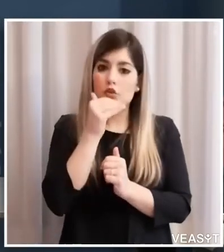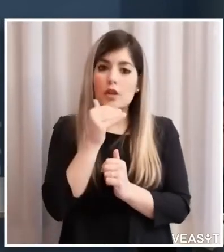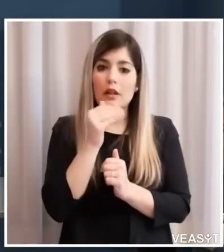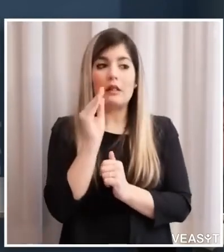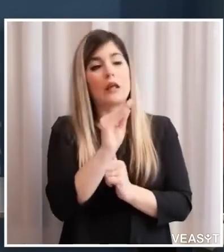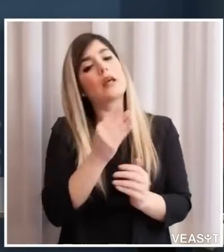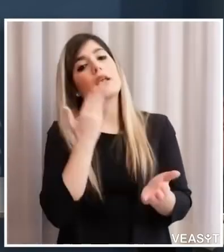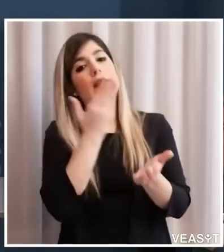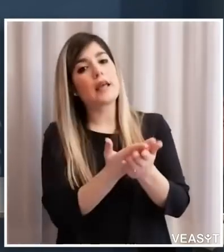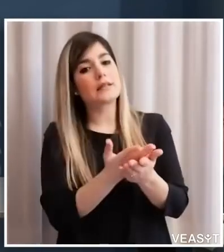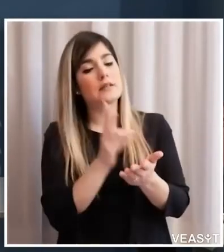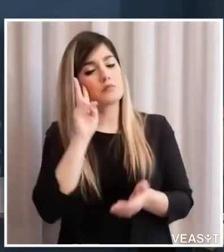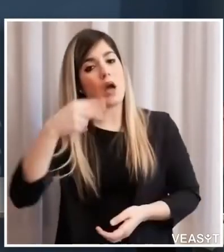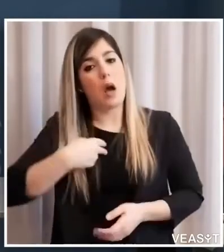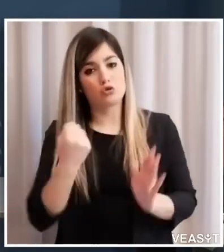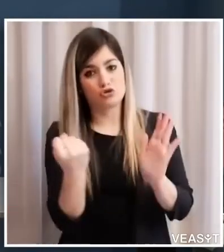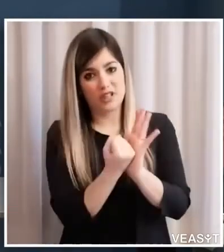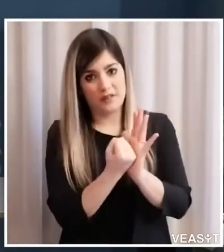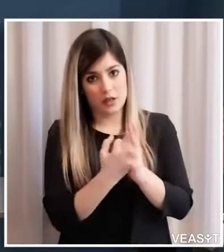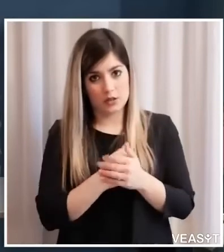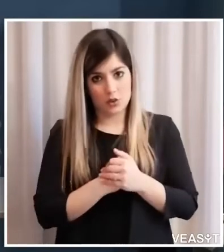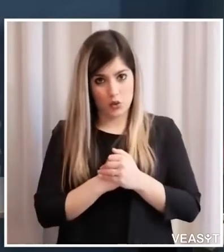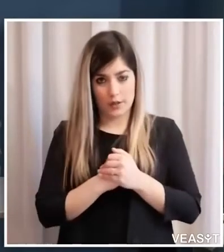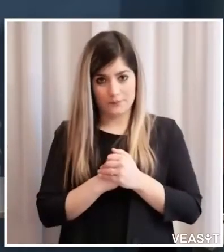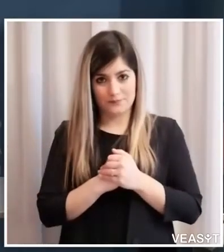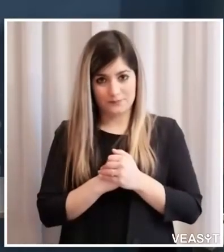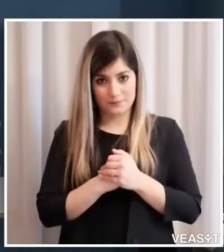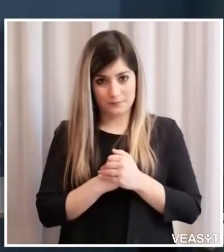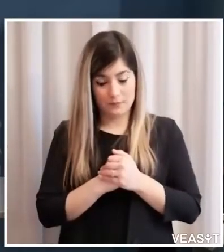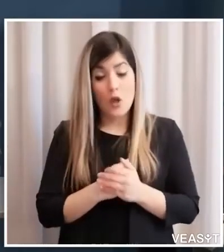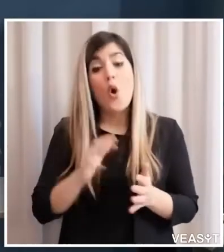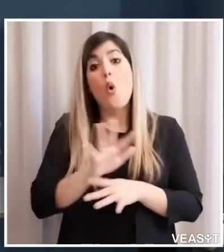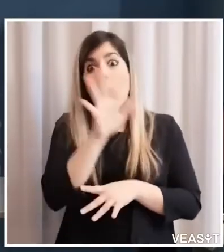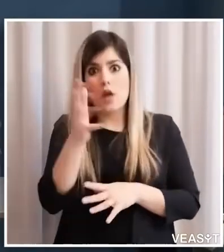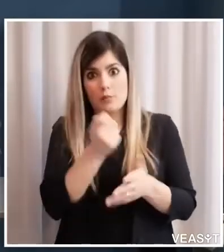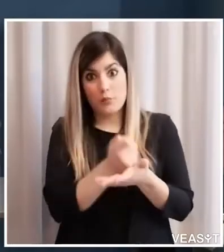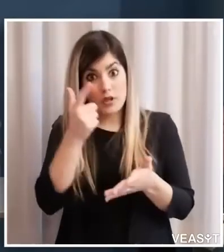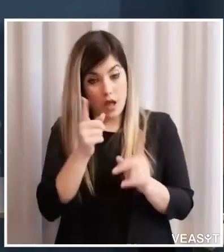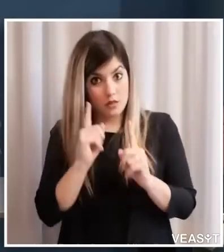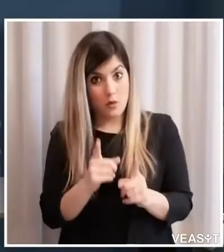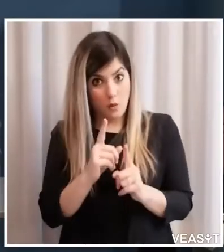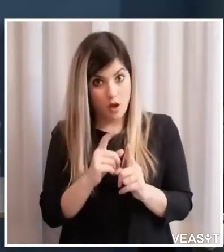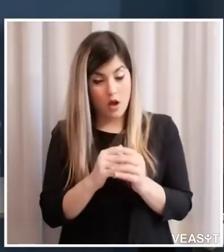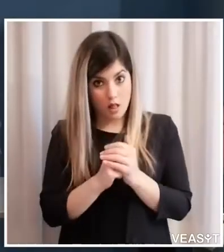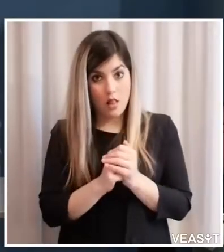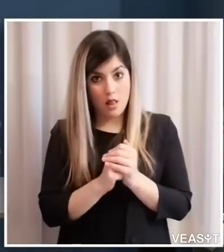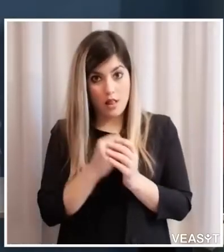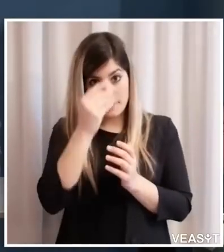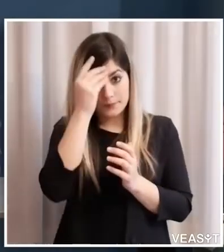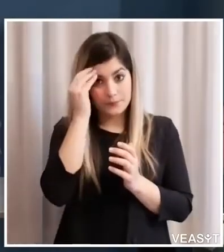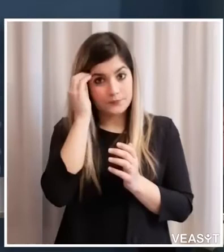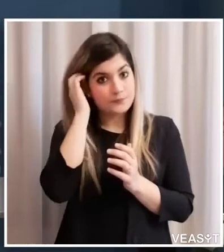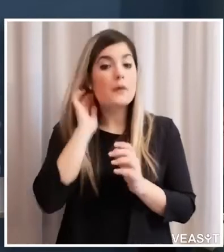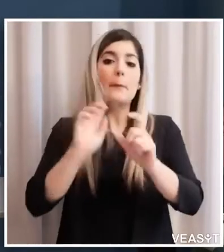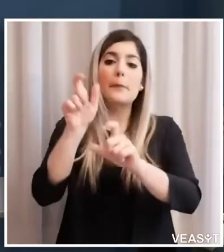autocertificazione. Un secondo punto molto importante riguardo a coloro che attualmente seguono